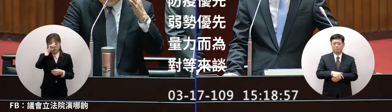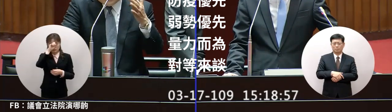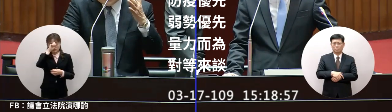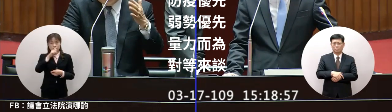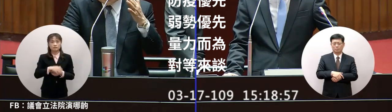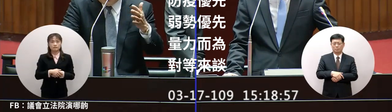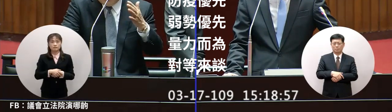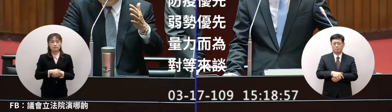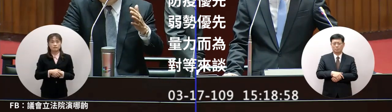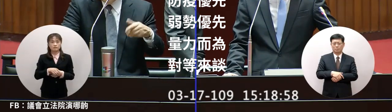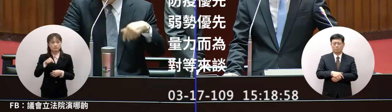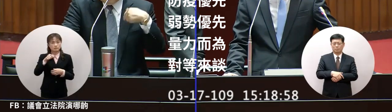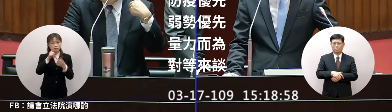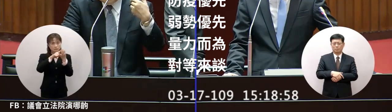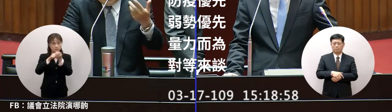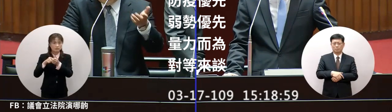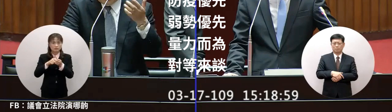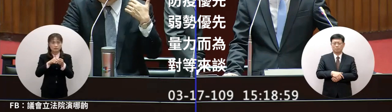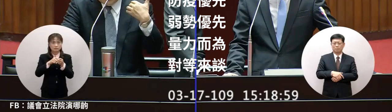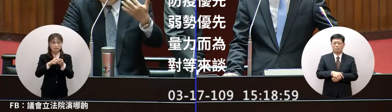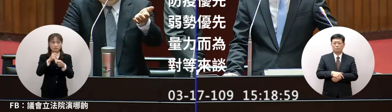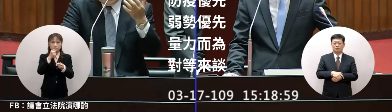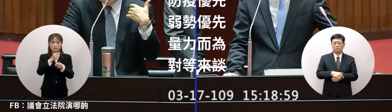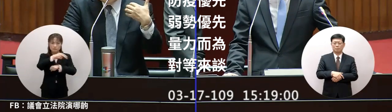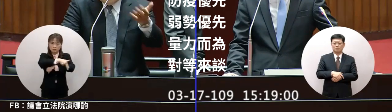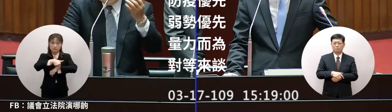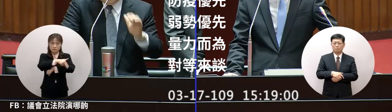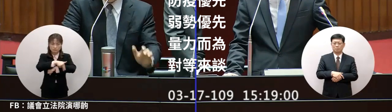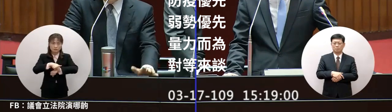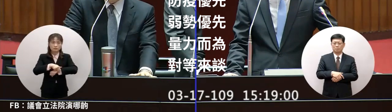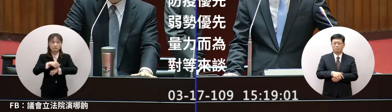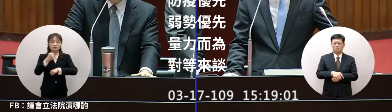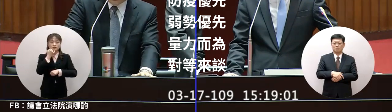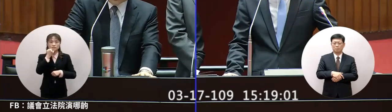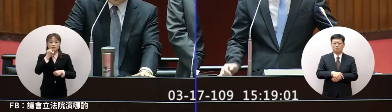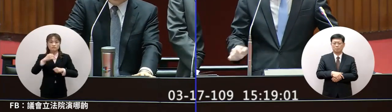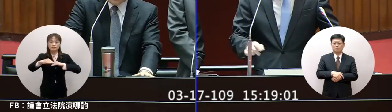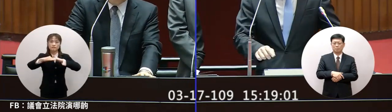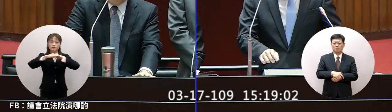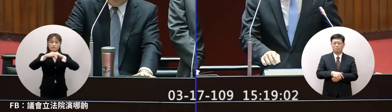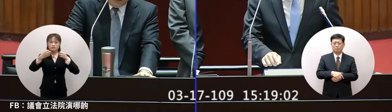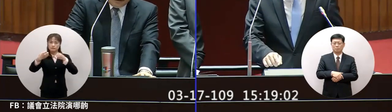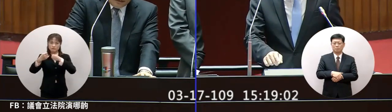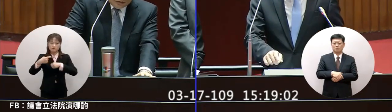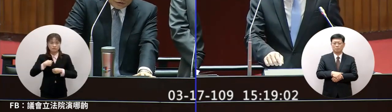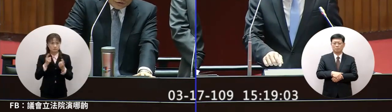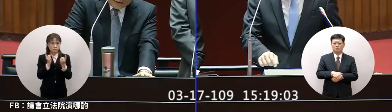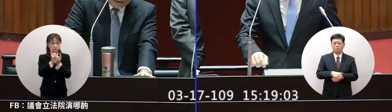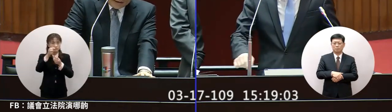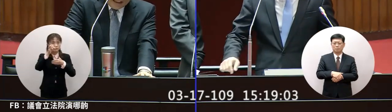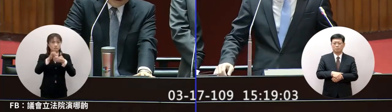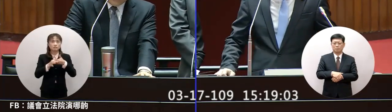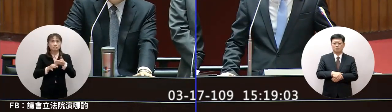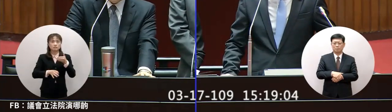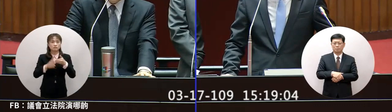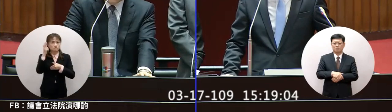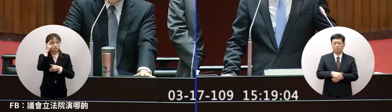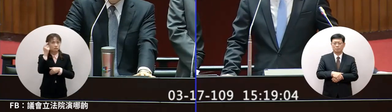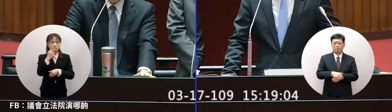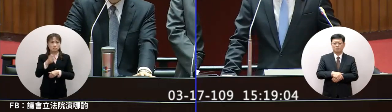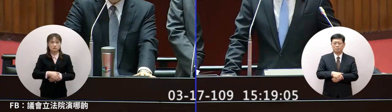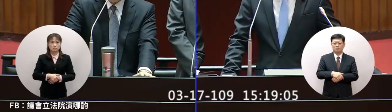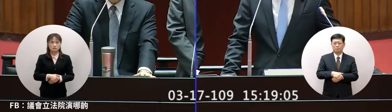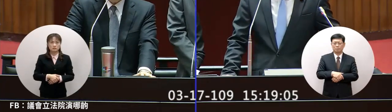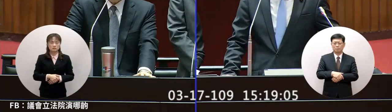我們這一些做法都必須要有對等大家來談我對這一方面是相當堅